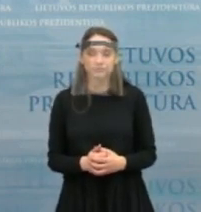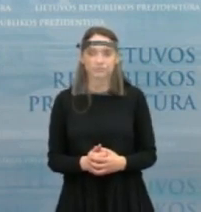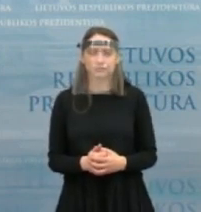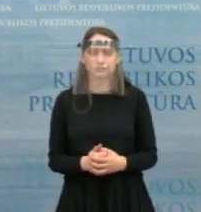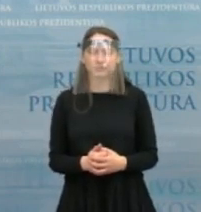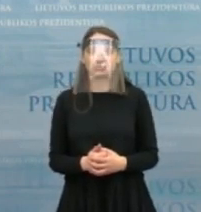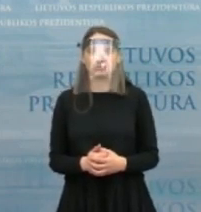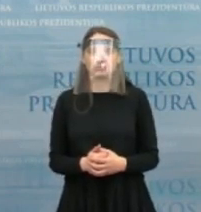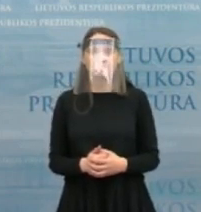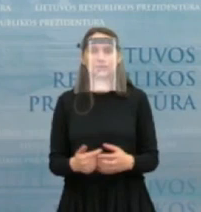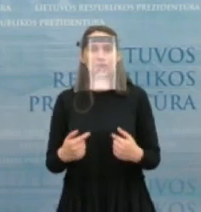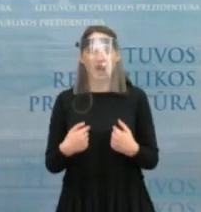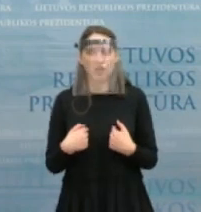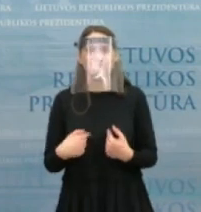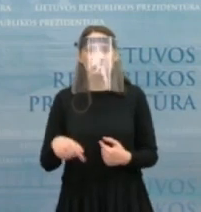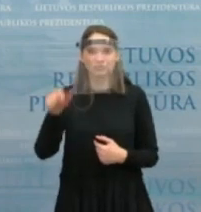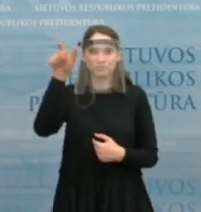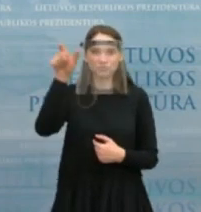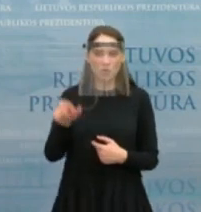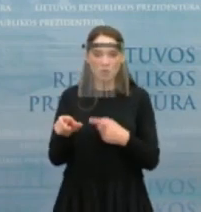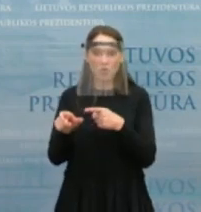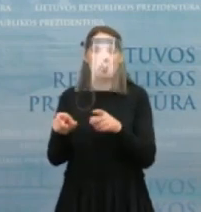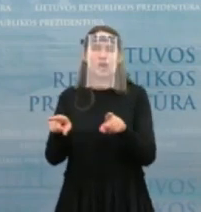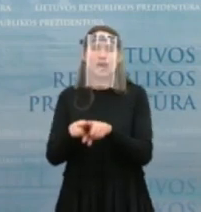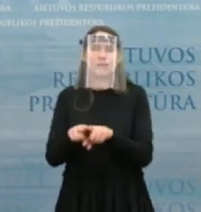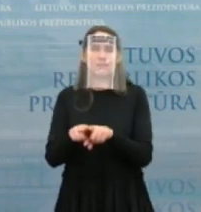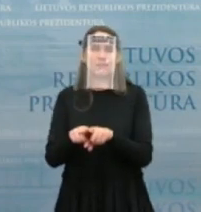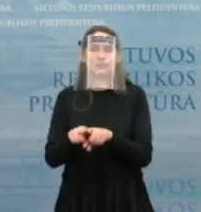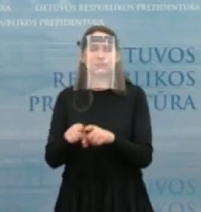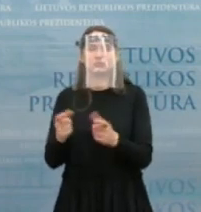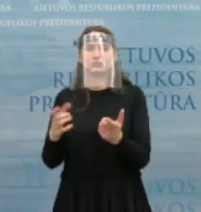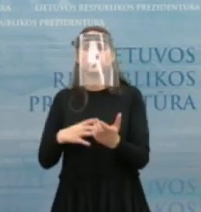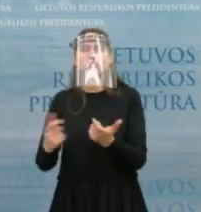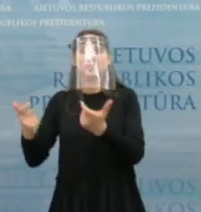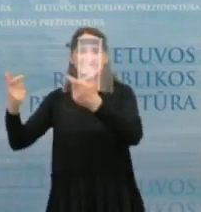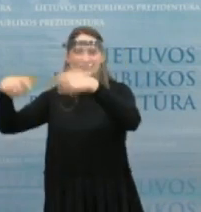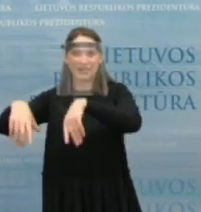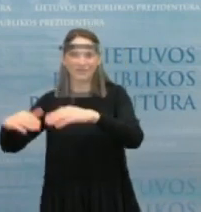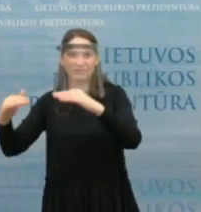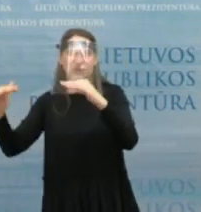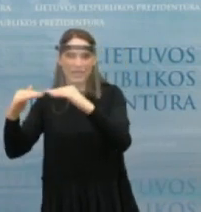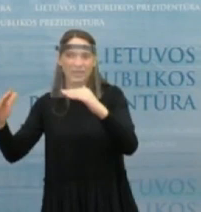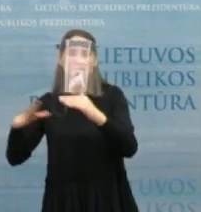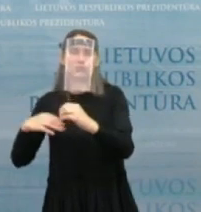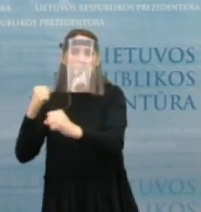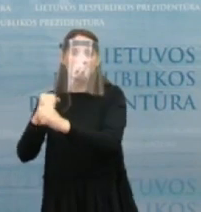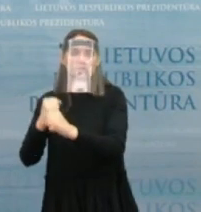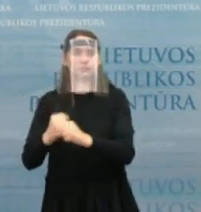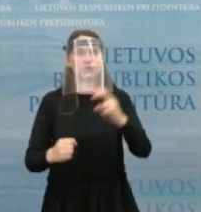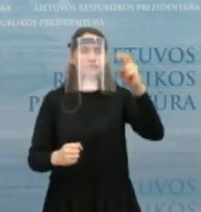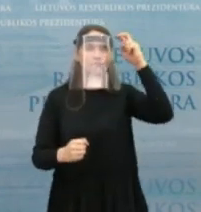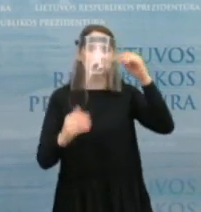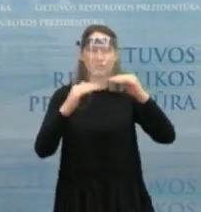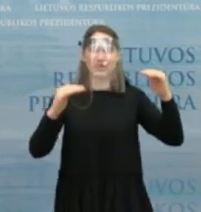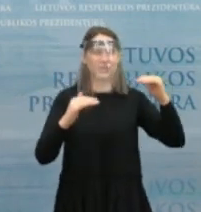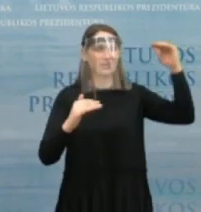vis tik yra kalbama, kad aš žmogus, kuris daugiau ateina iš savyvildos, ne iš kažkokių nacionalinių įsteigų, ar